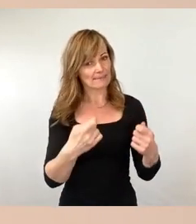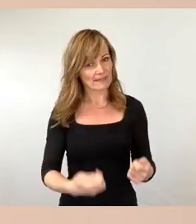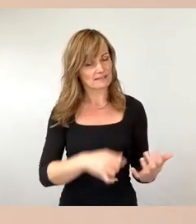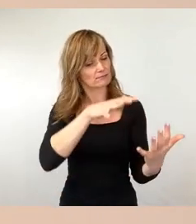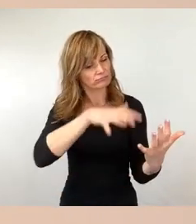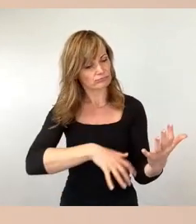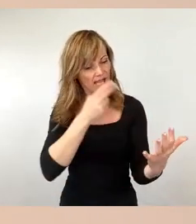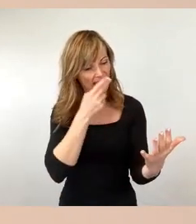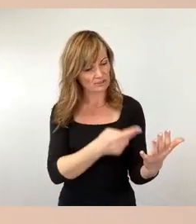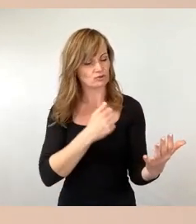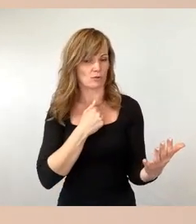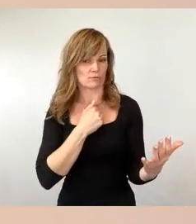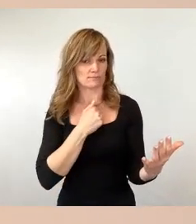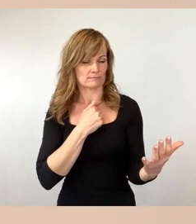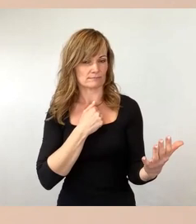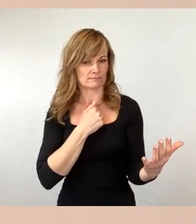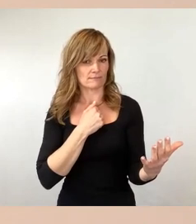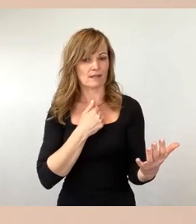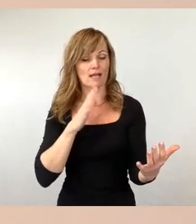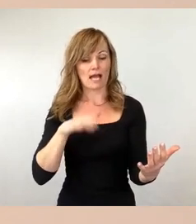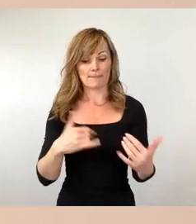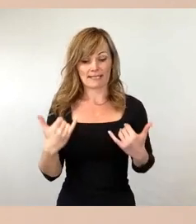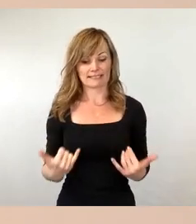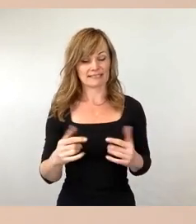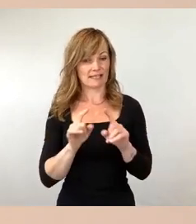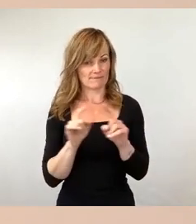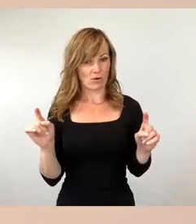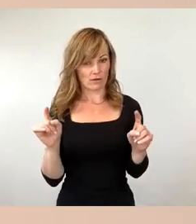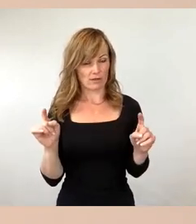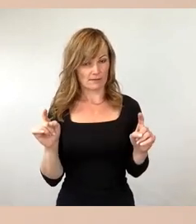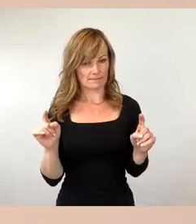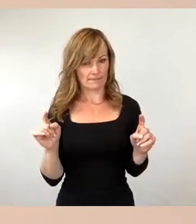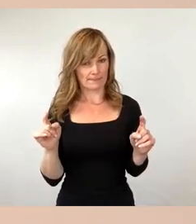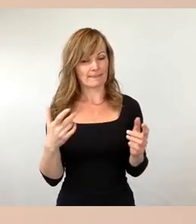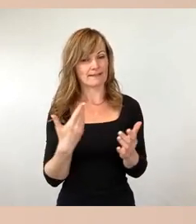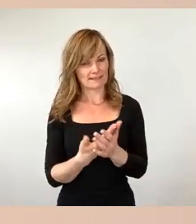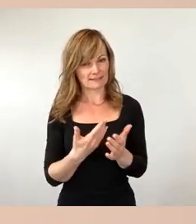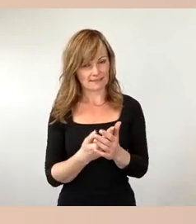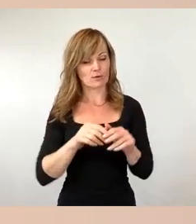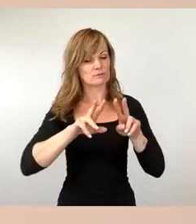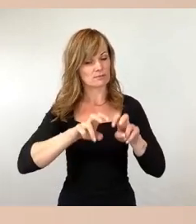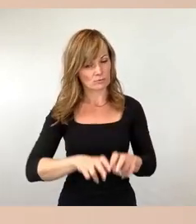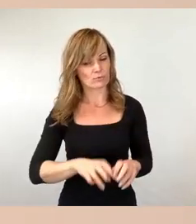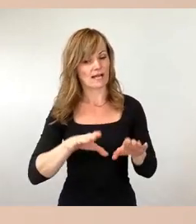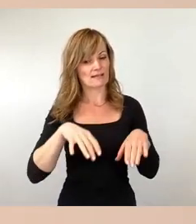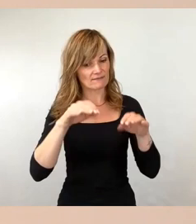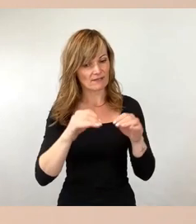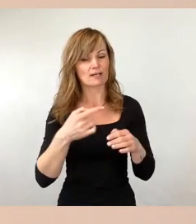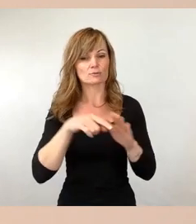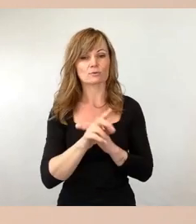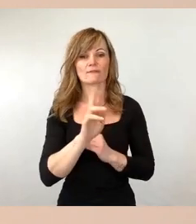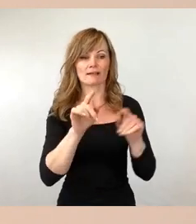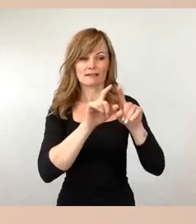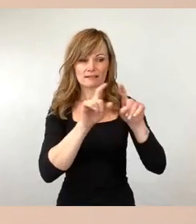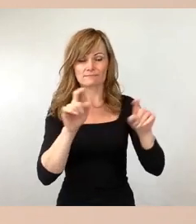gesagt, ab dieser Woche sind die Detailuntersuchungen erst beginnend durch das Ingenieurbüro, aber wie der